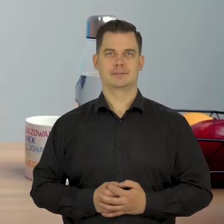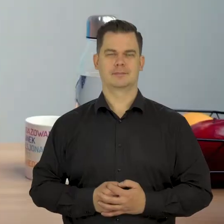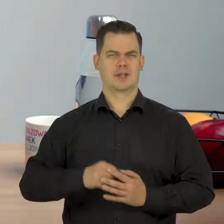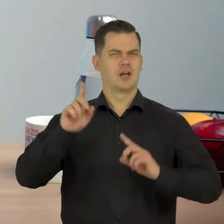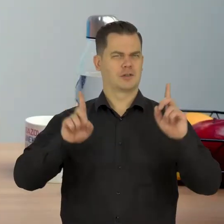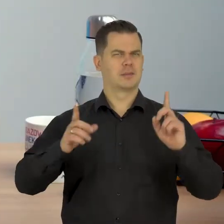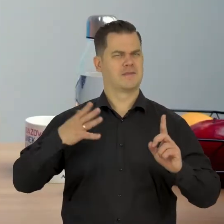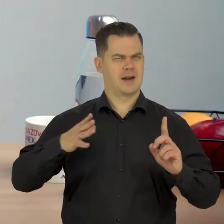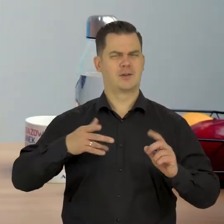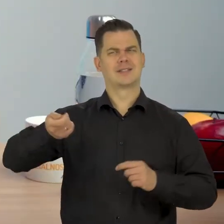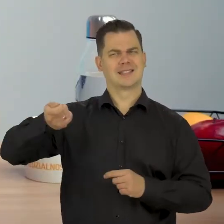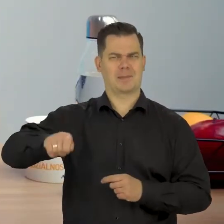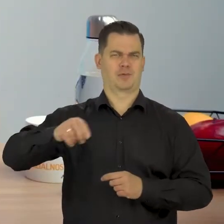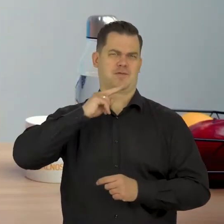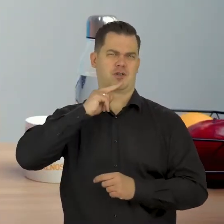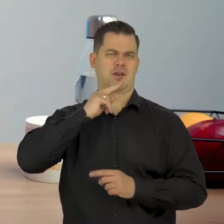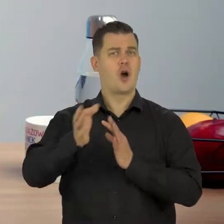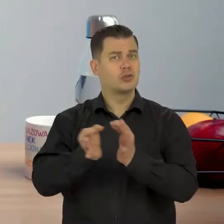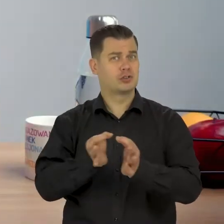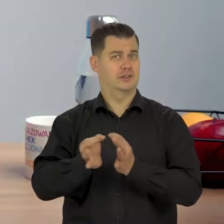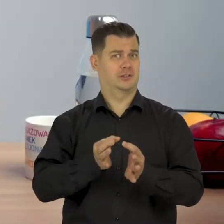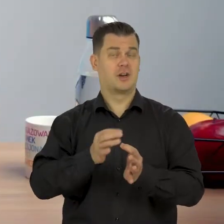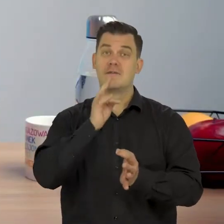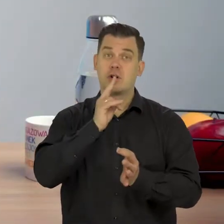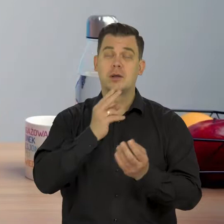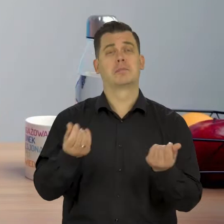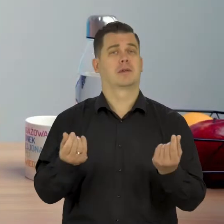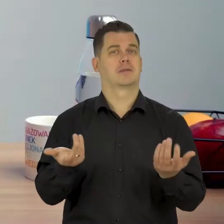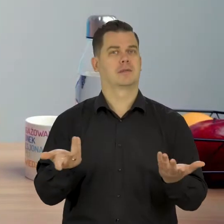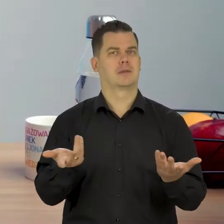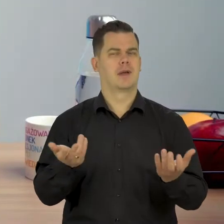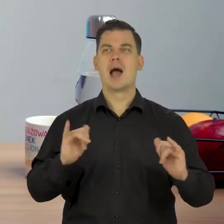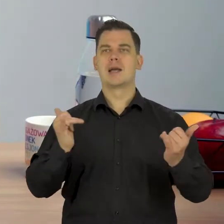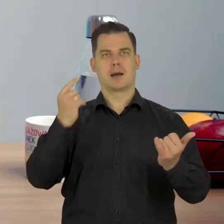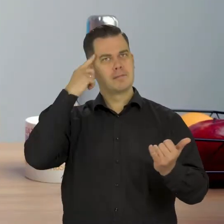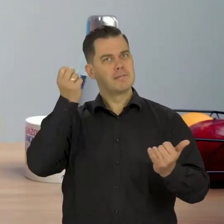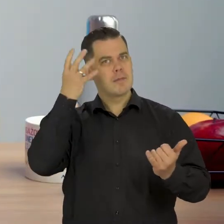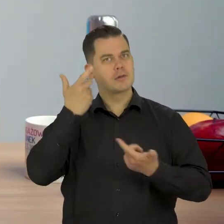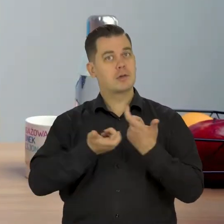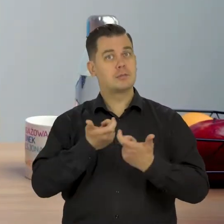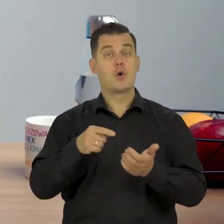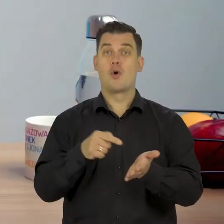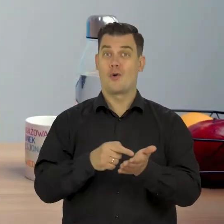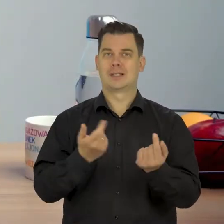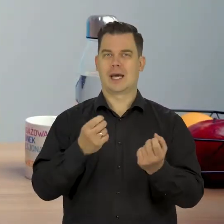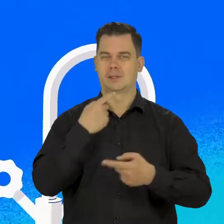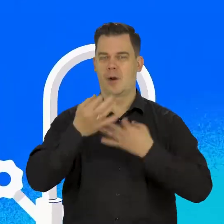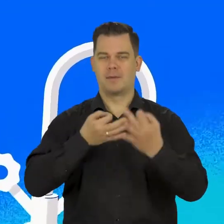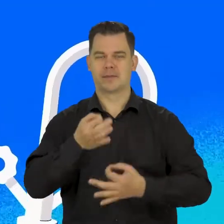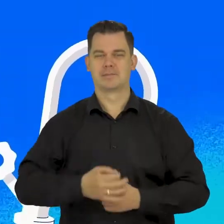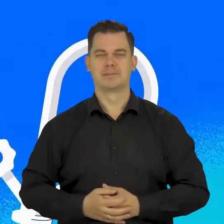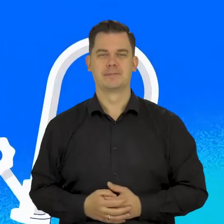Czasami warto zakręcić kran i zaoszczędzić wodę i pieniądze. Ale jak to zrobić z głową? O tym za chwilę.